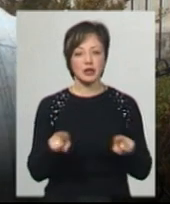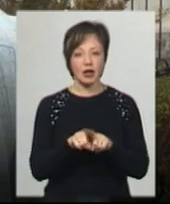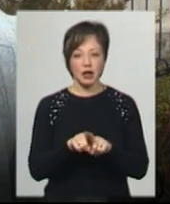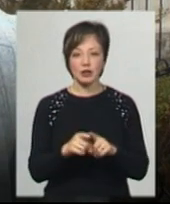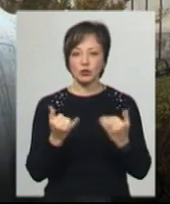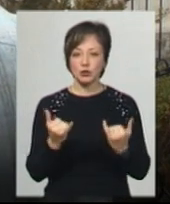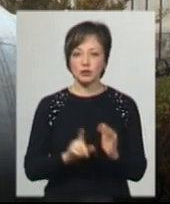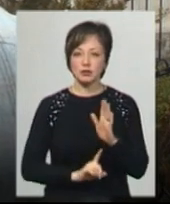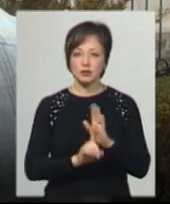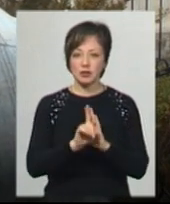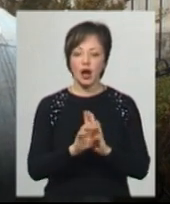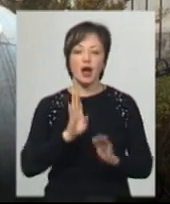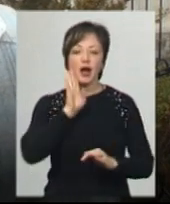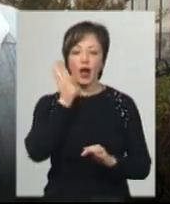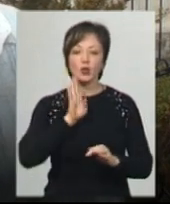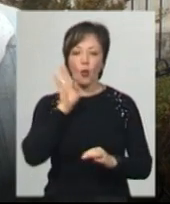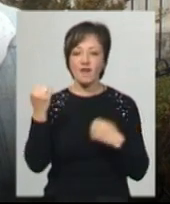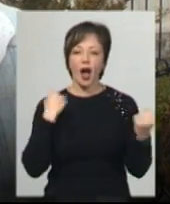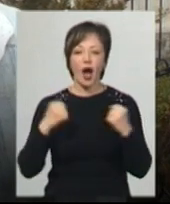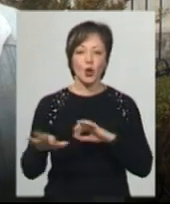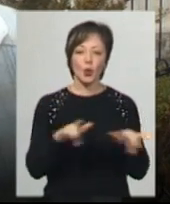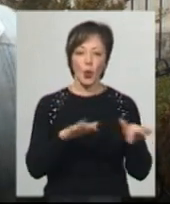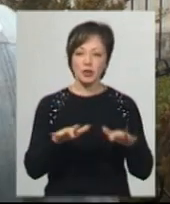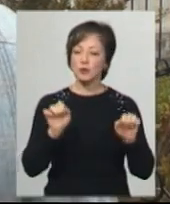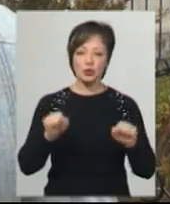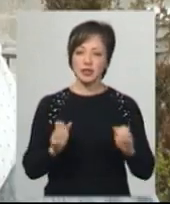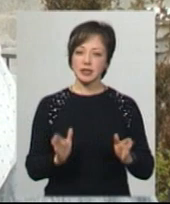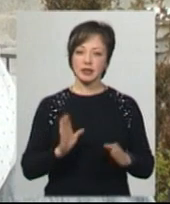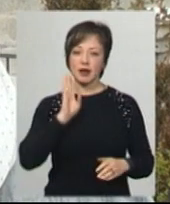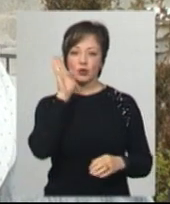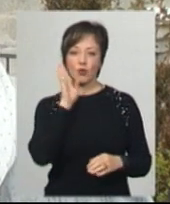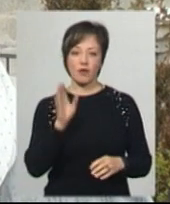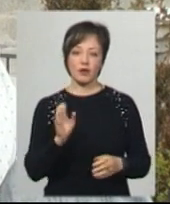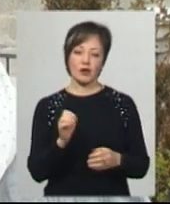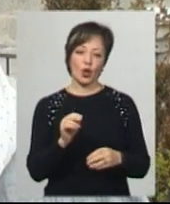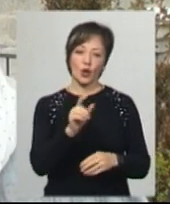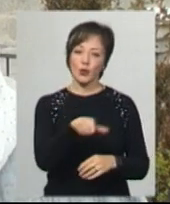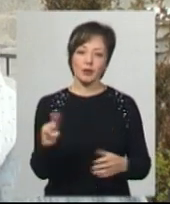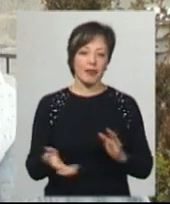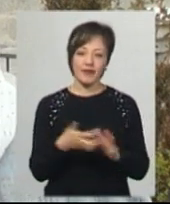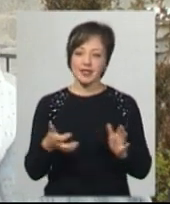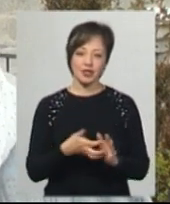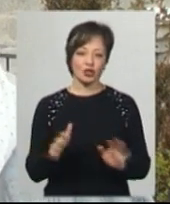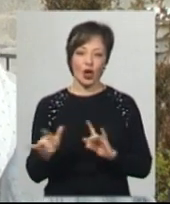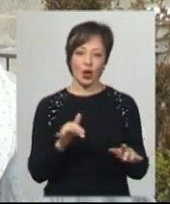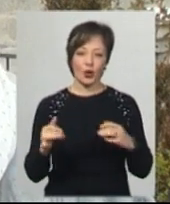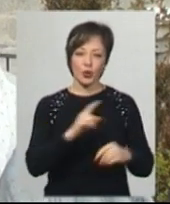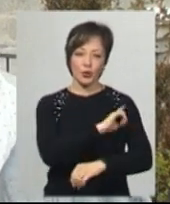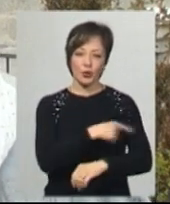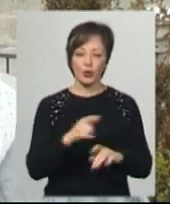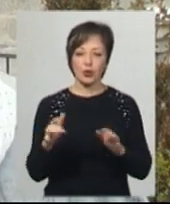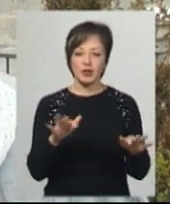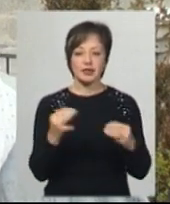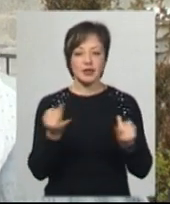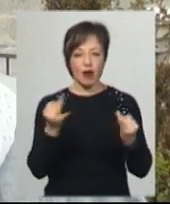запустилась рубрика, як ранкові руханки. Можливо, не тільки ранкові вони будуть. Я думаю, що людям не вистачає руху, а там вони в досить